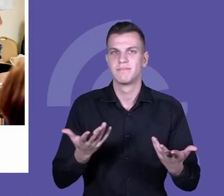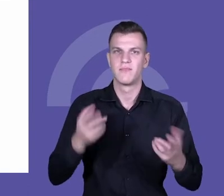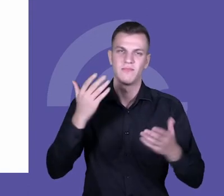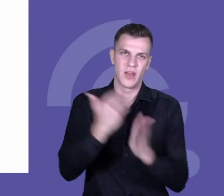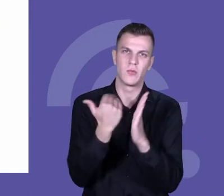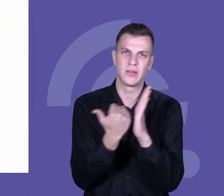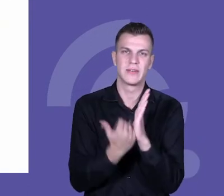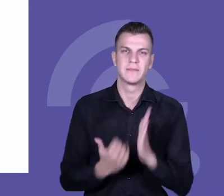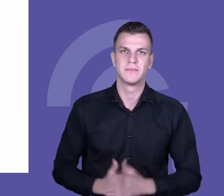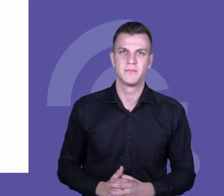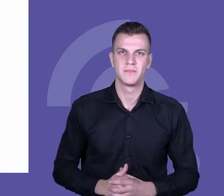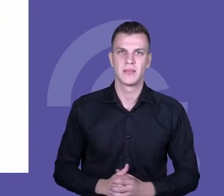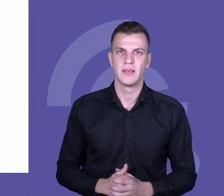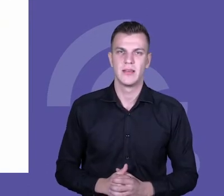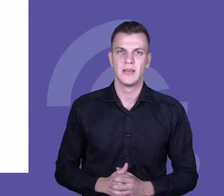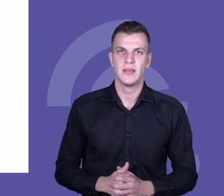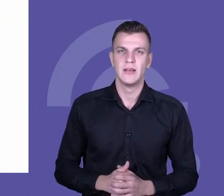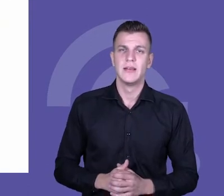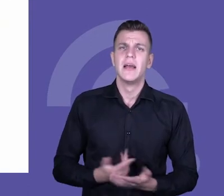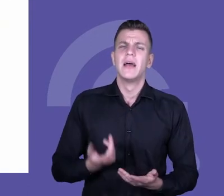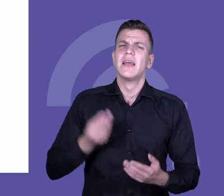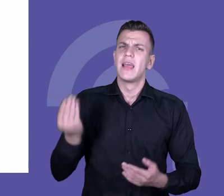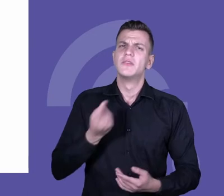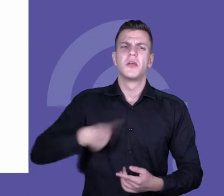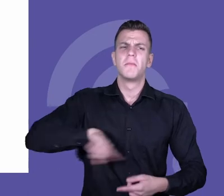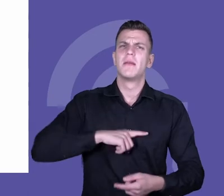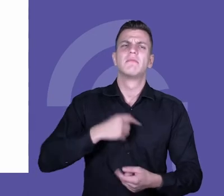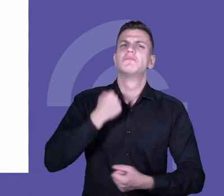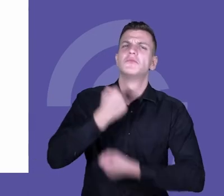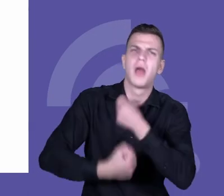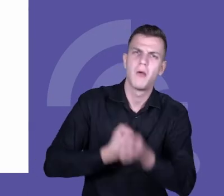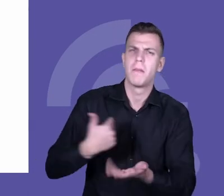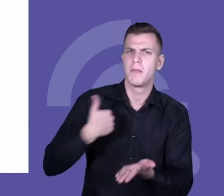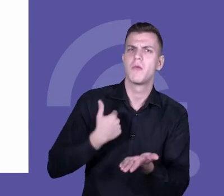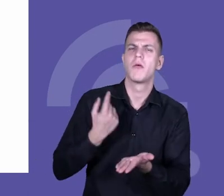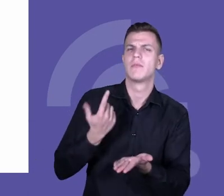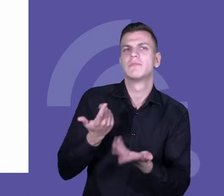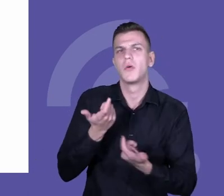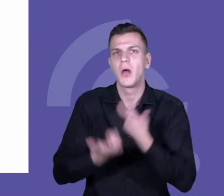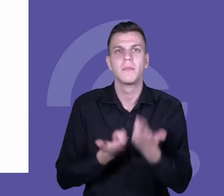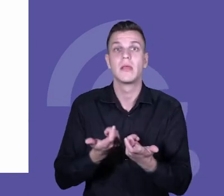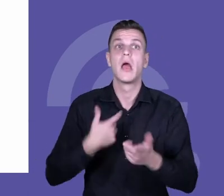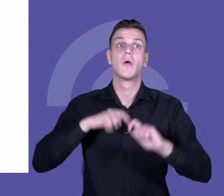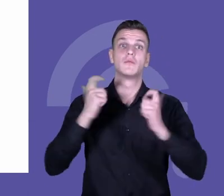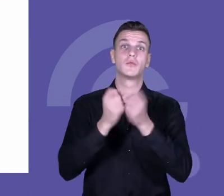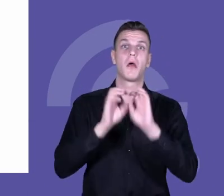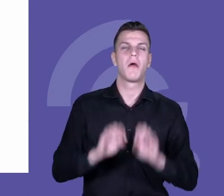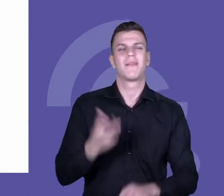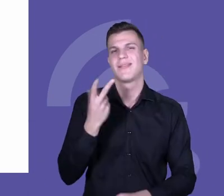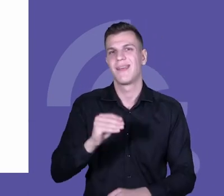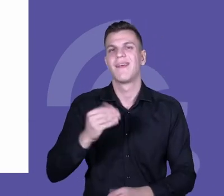Jeżeli chodzi o działania, które realizowaliśmy, to też nie będę ich rozwijać. To były szkolenia,